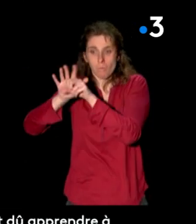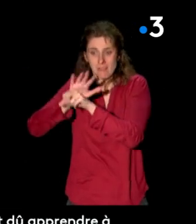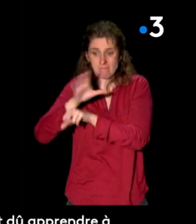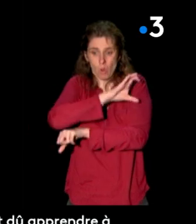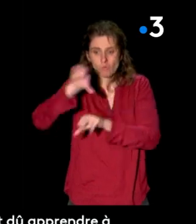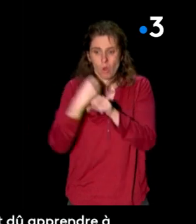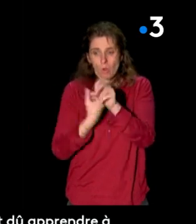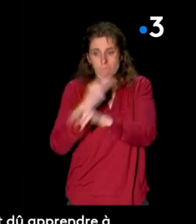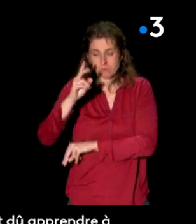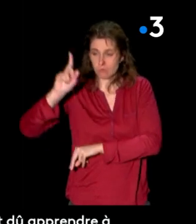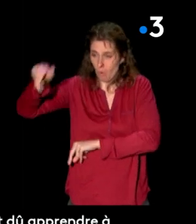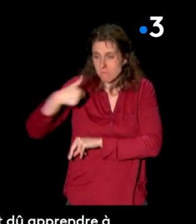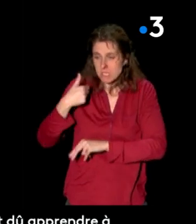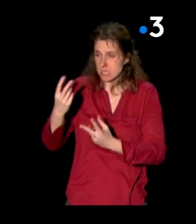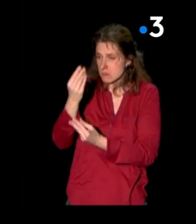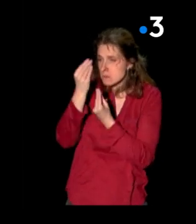apprendre à oraliser.